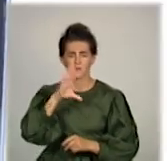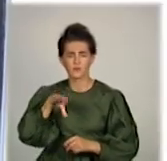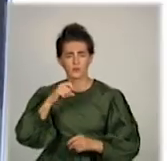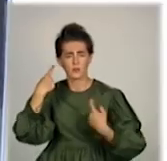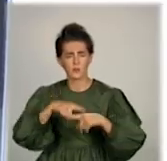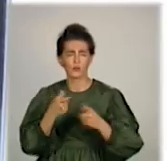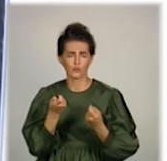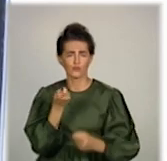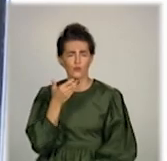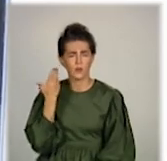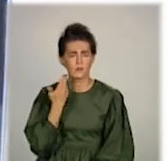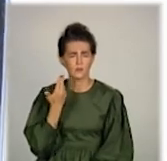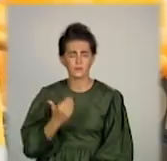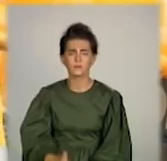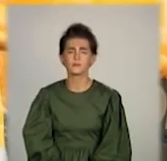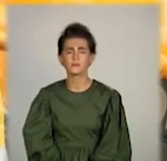набагато легше.